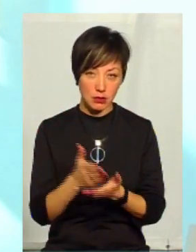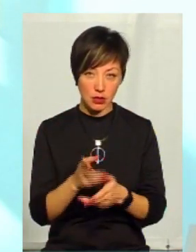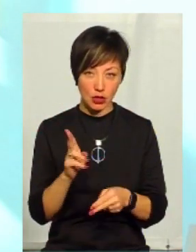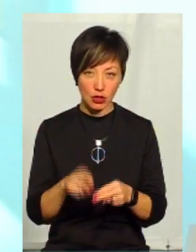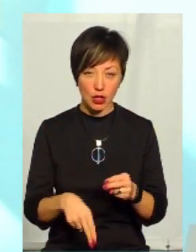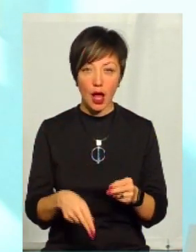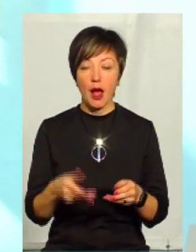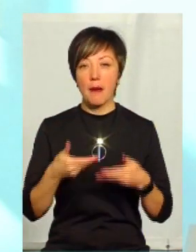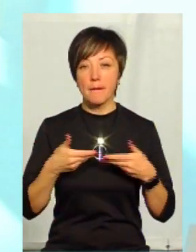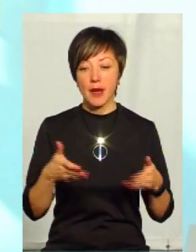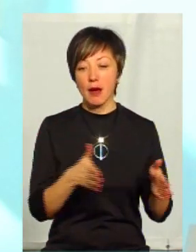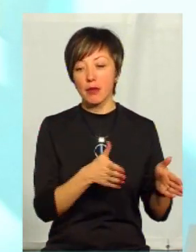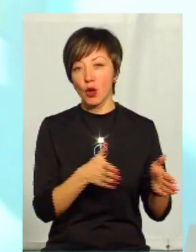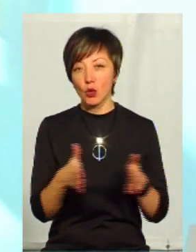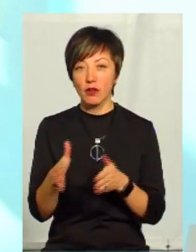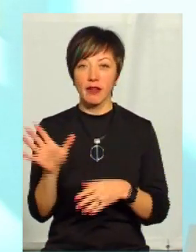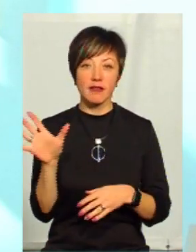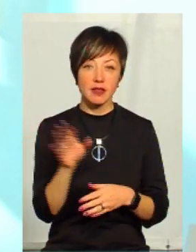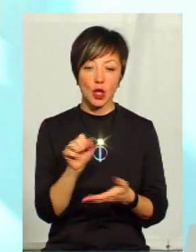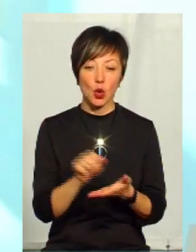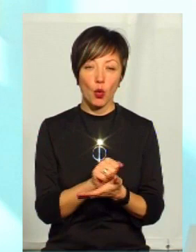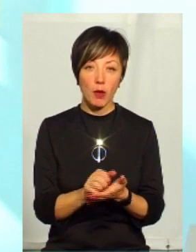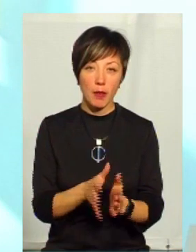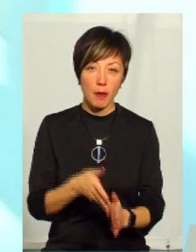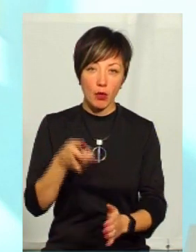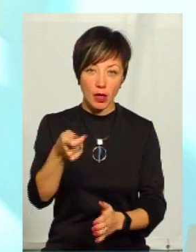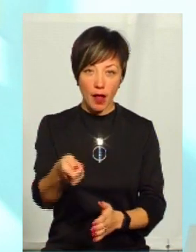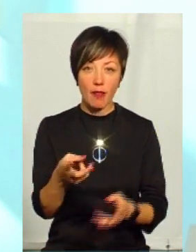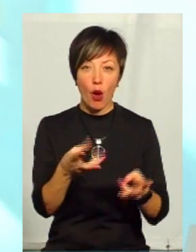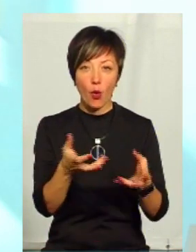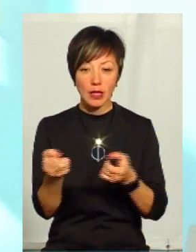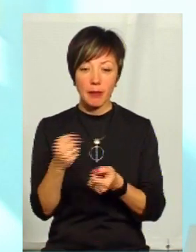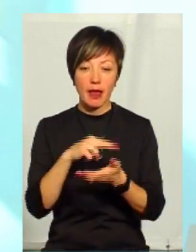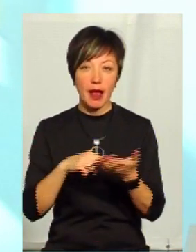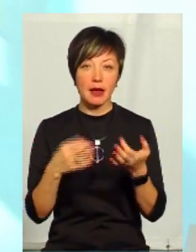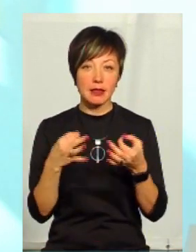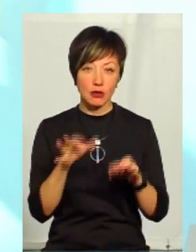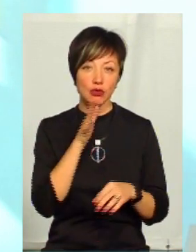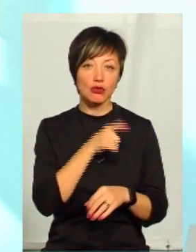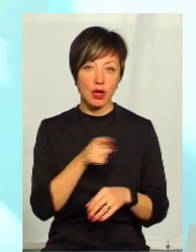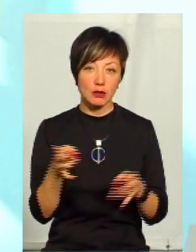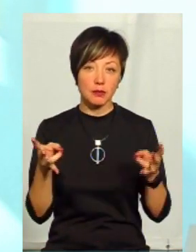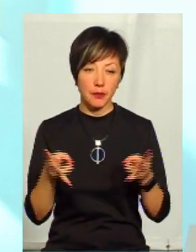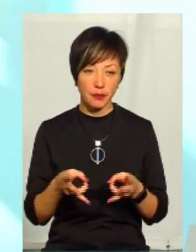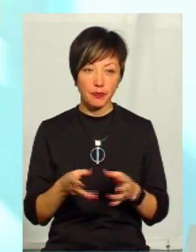підготували всі документи і подали на отримання ліцензії. Це час для того, щоб її отримати.